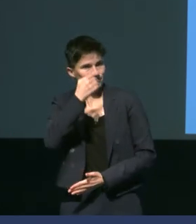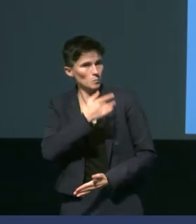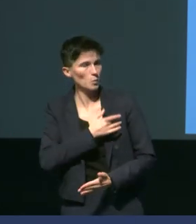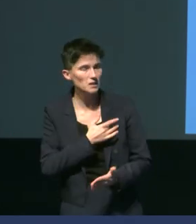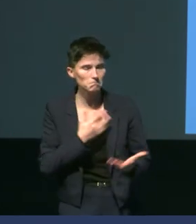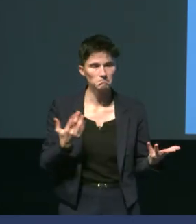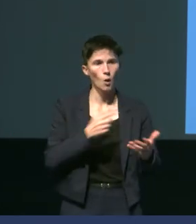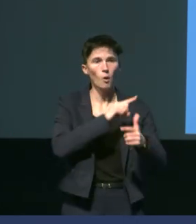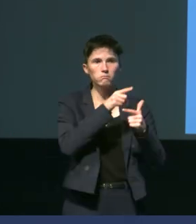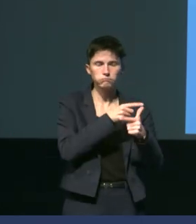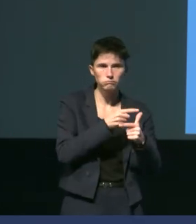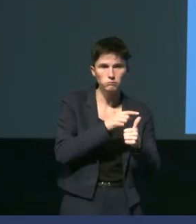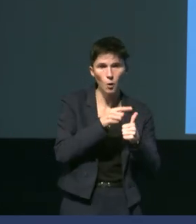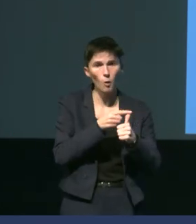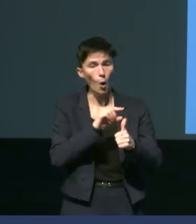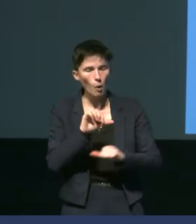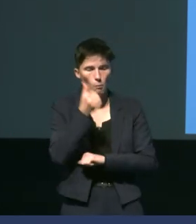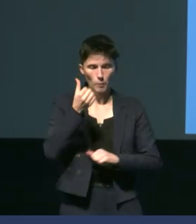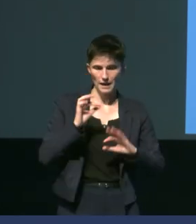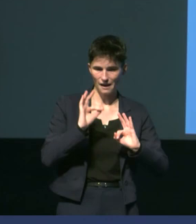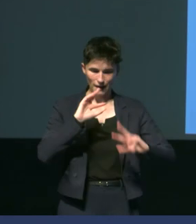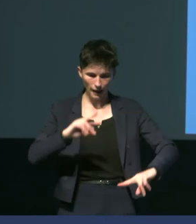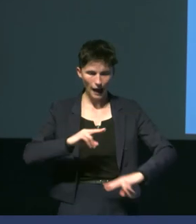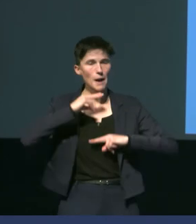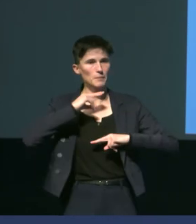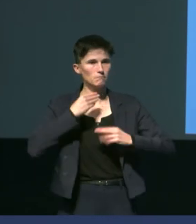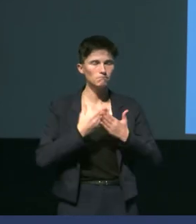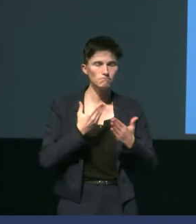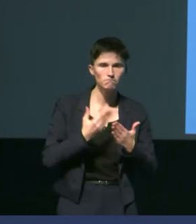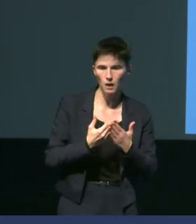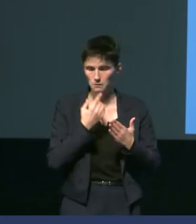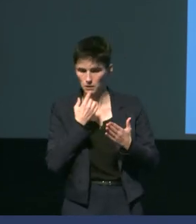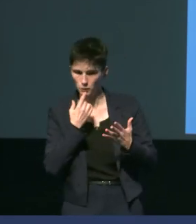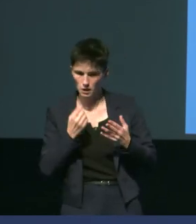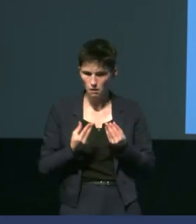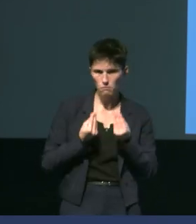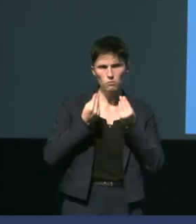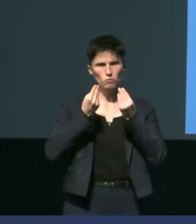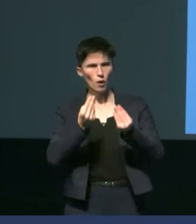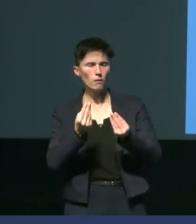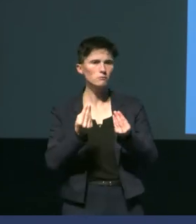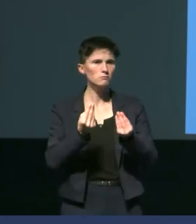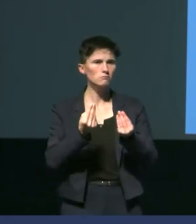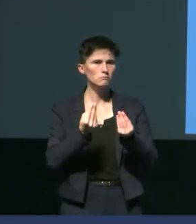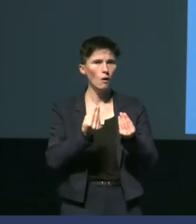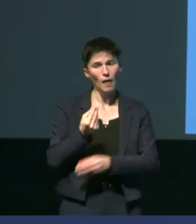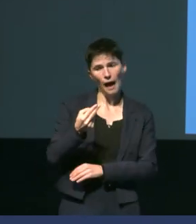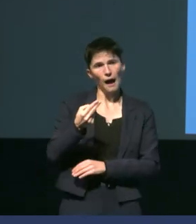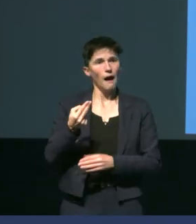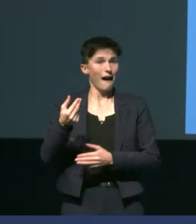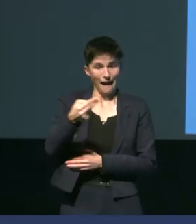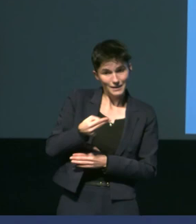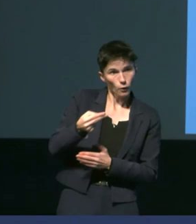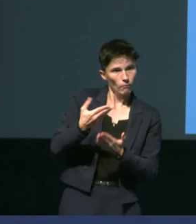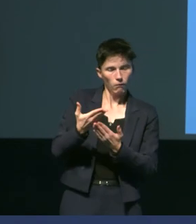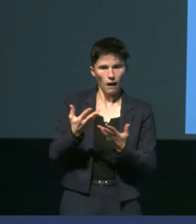hypothèse liée à l'activité d'apnée et qui consiste qui consisterait à favoriser l'élimination de l'azote accumulé durant la plongée